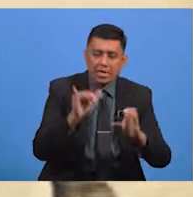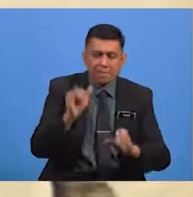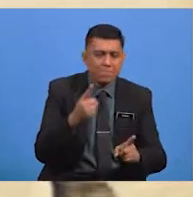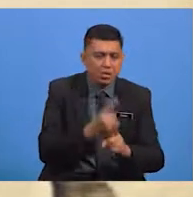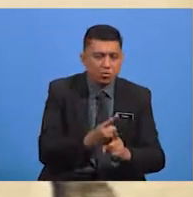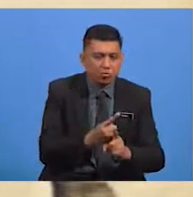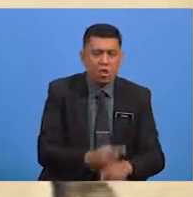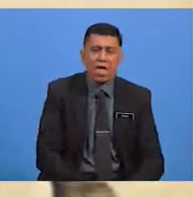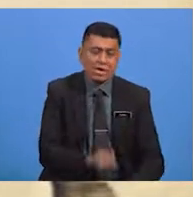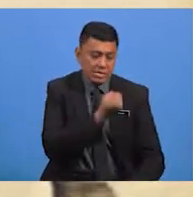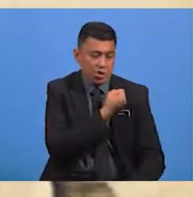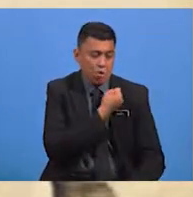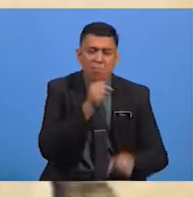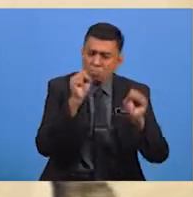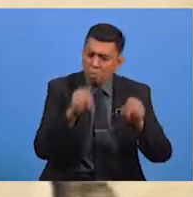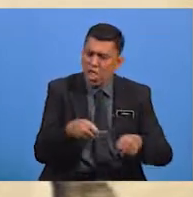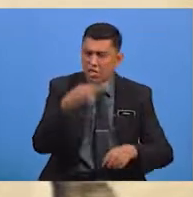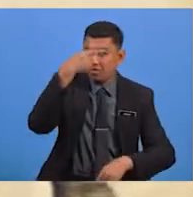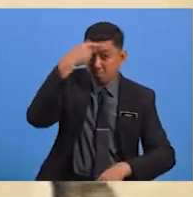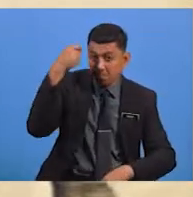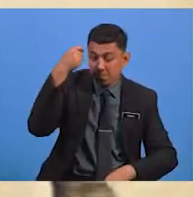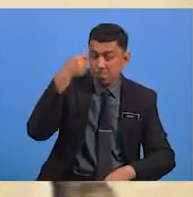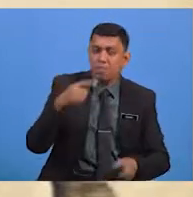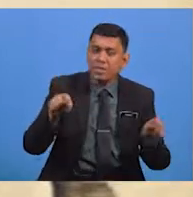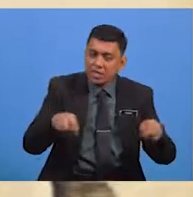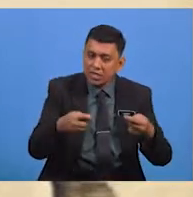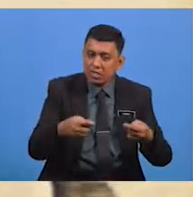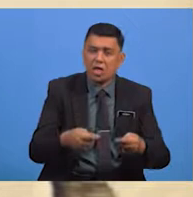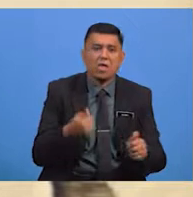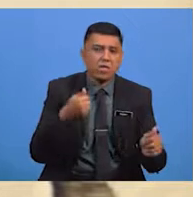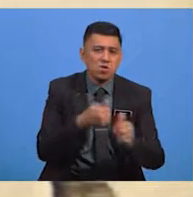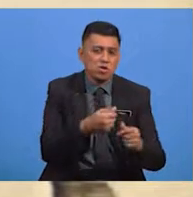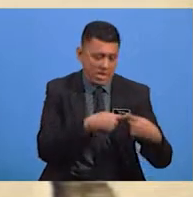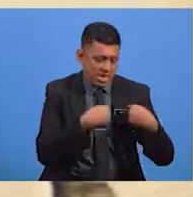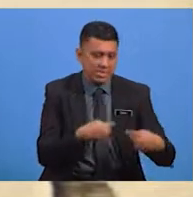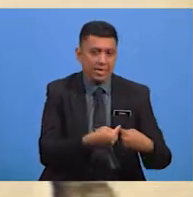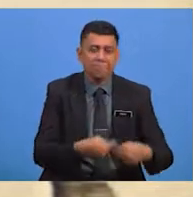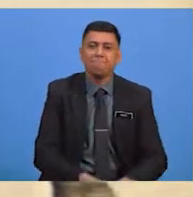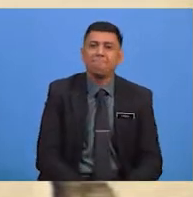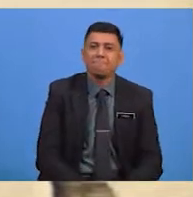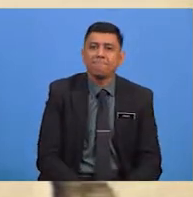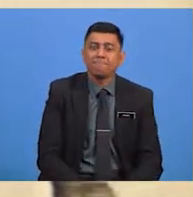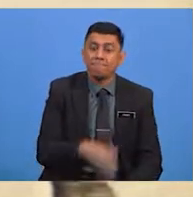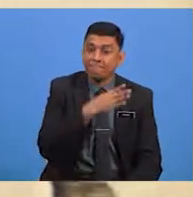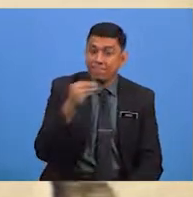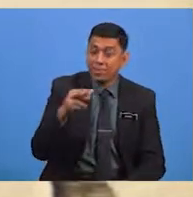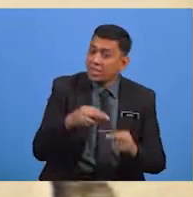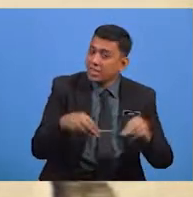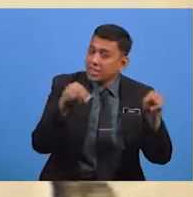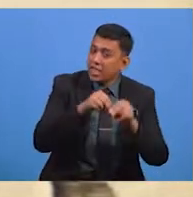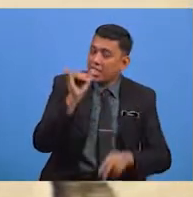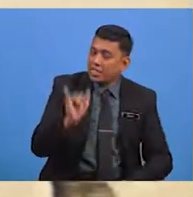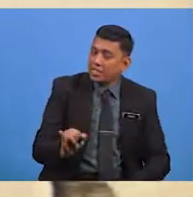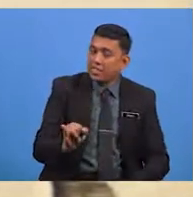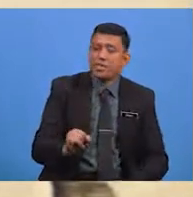Kekecewaan Boleh Menyebabkan Seseorang Itu Bertindak Mengikut Hati Dan Nilai